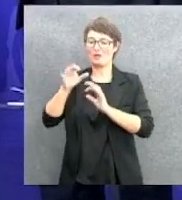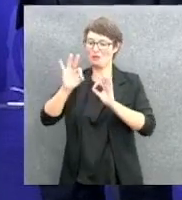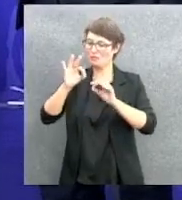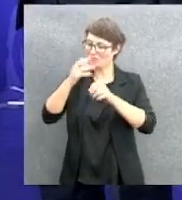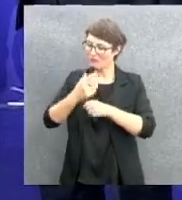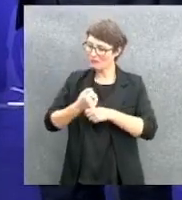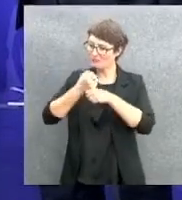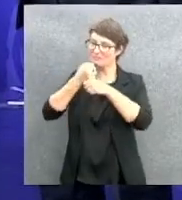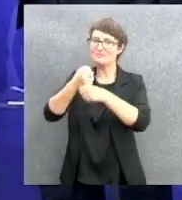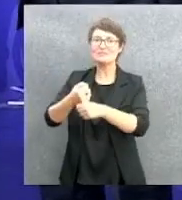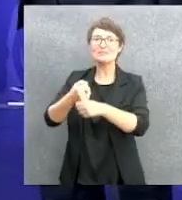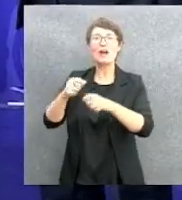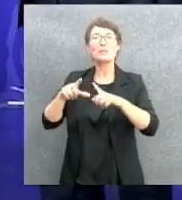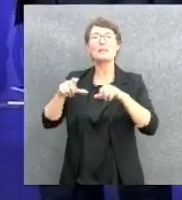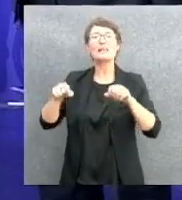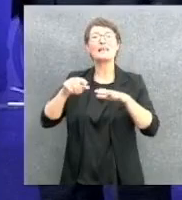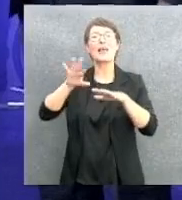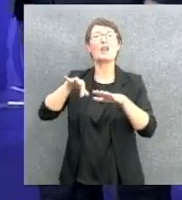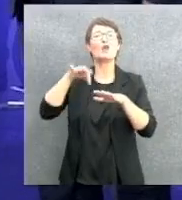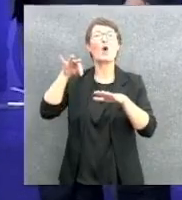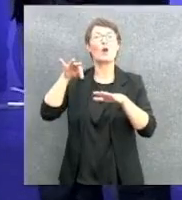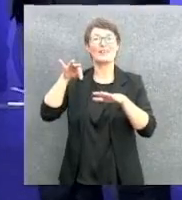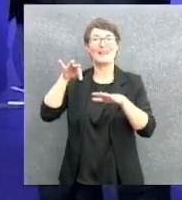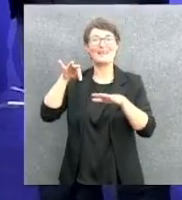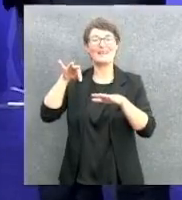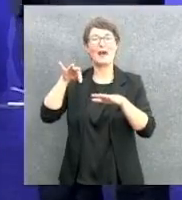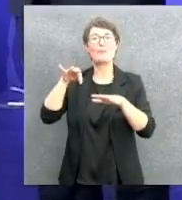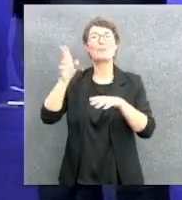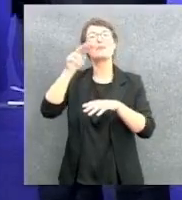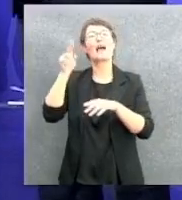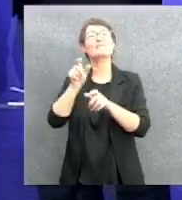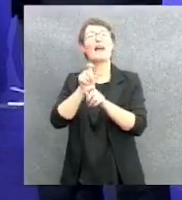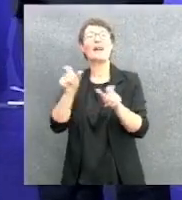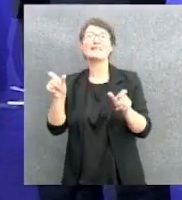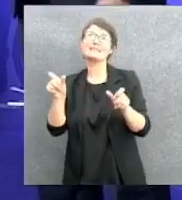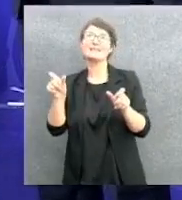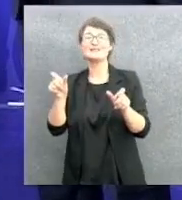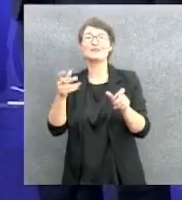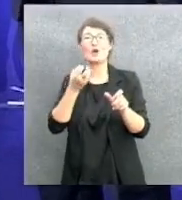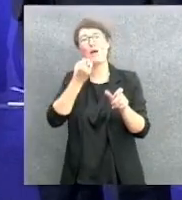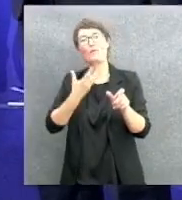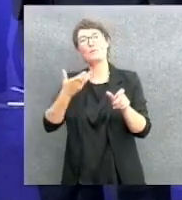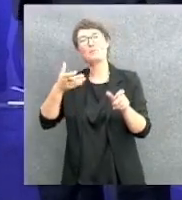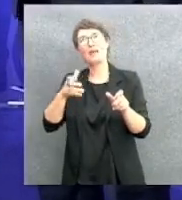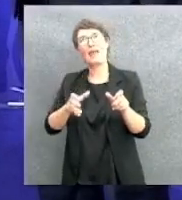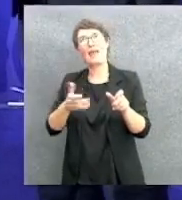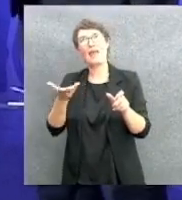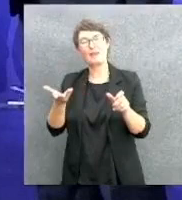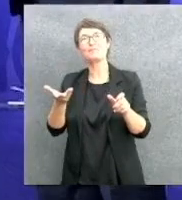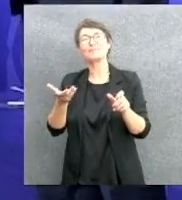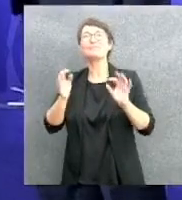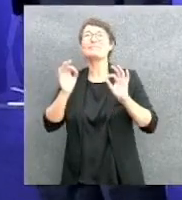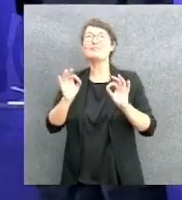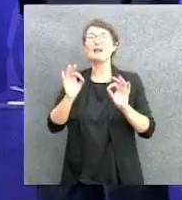lotteria ad artisti meno fortunati, quando si compra un biglietto della lotteria in genere si dice voglio tentare la